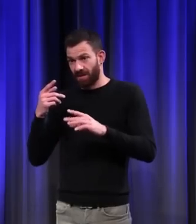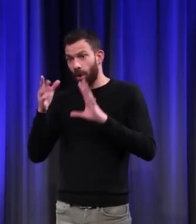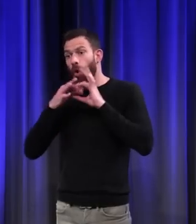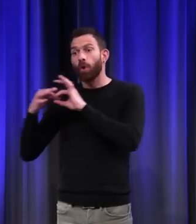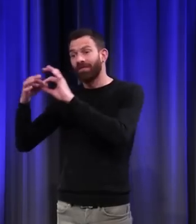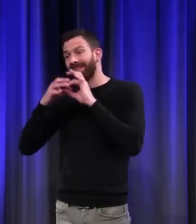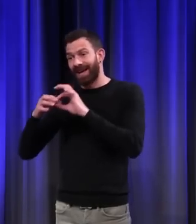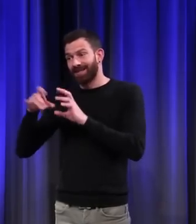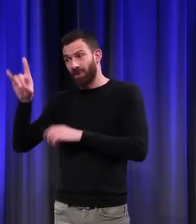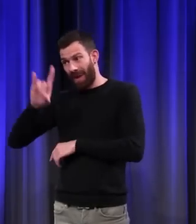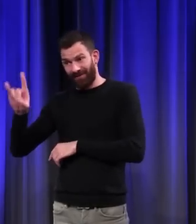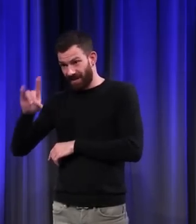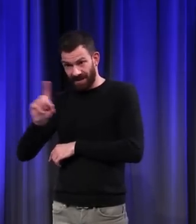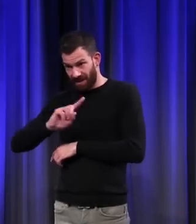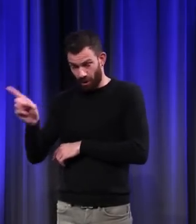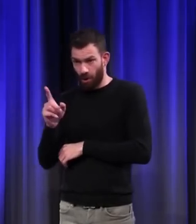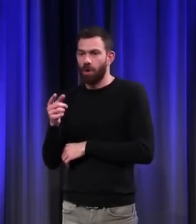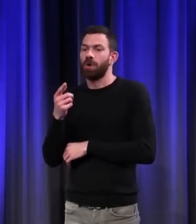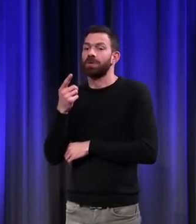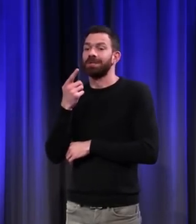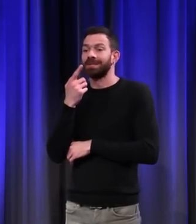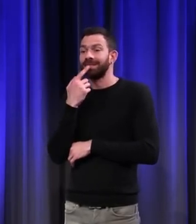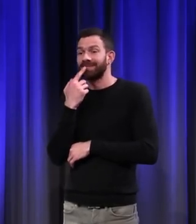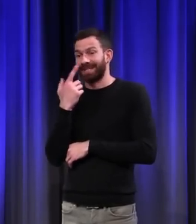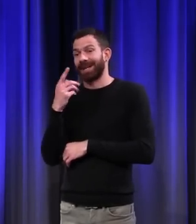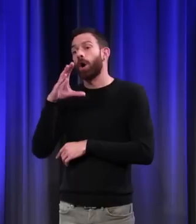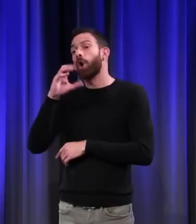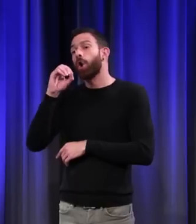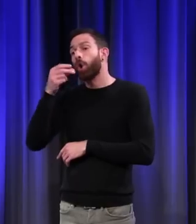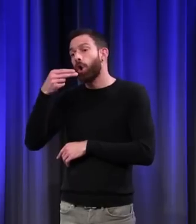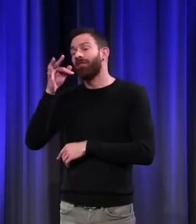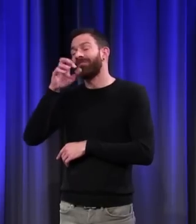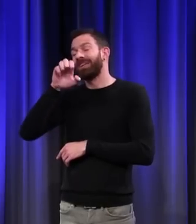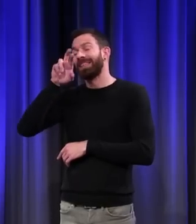Suisse alémanique. Ça veut dire confédération helvética. C'est du latin.